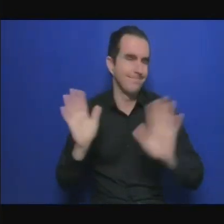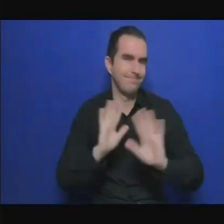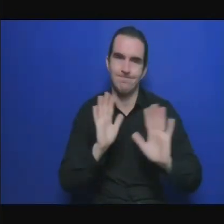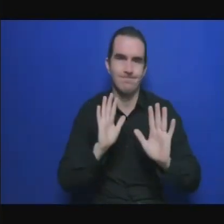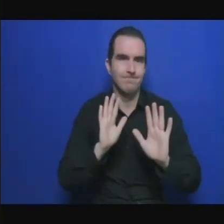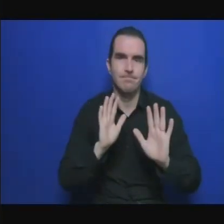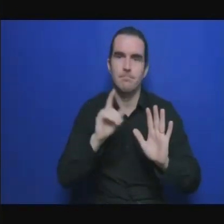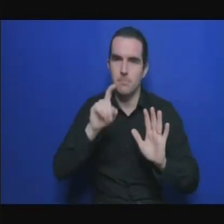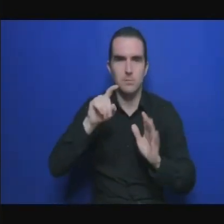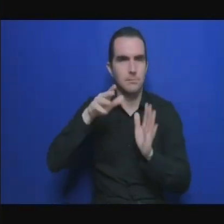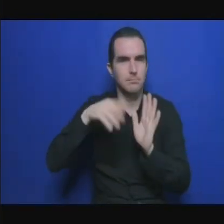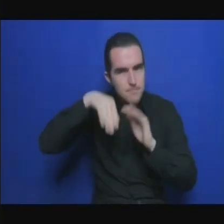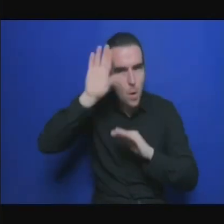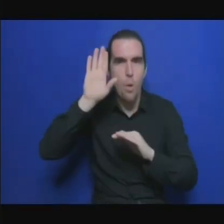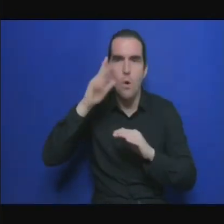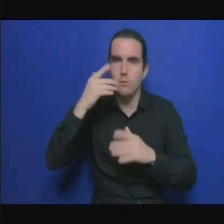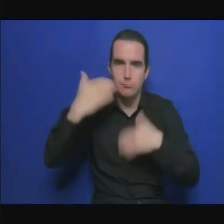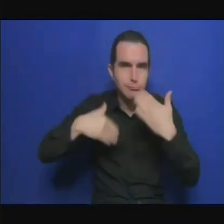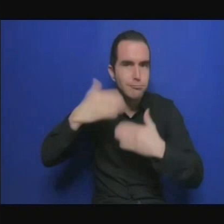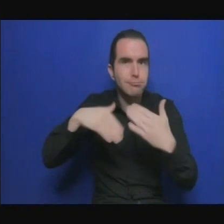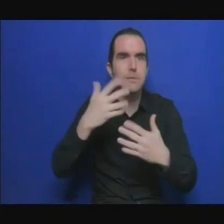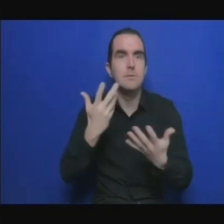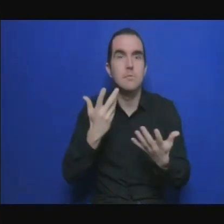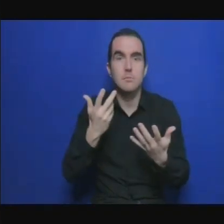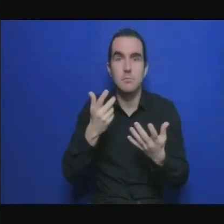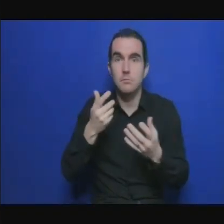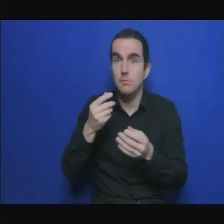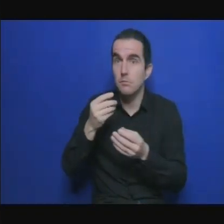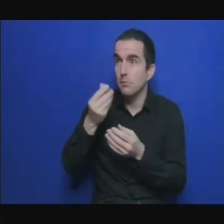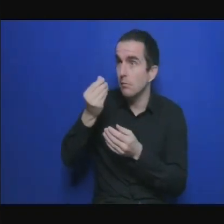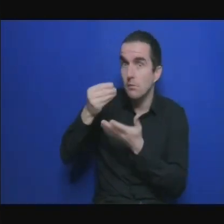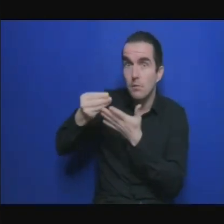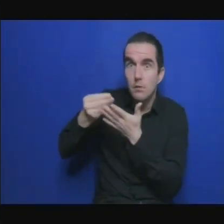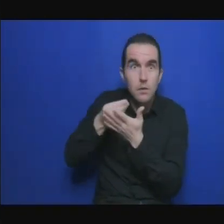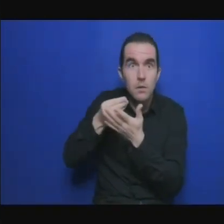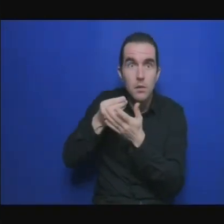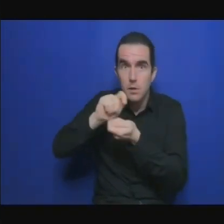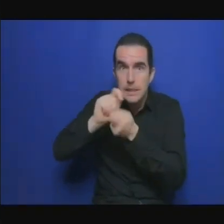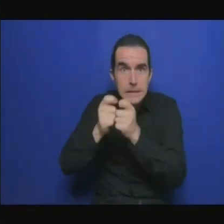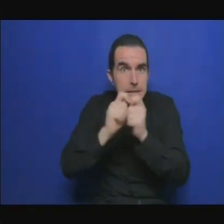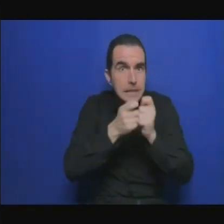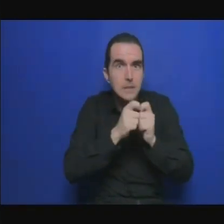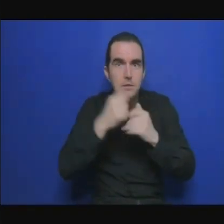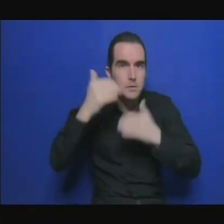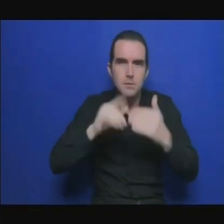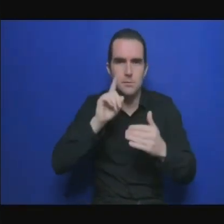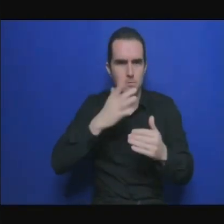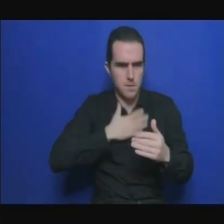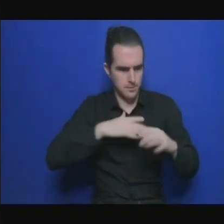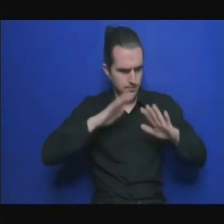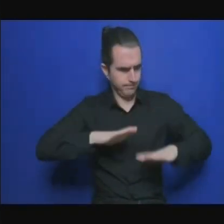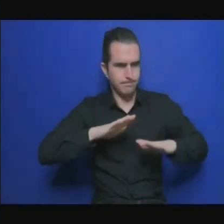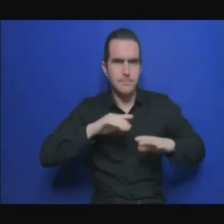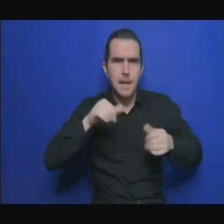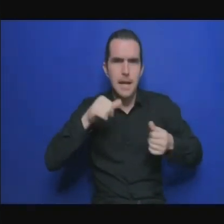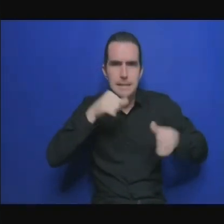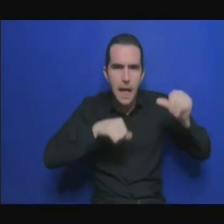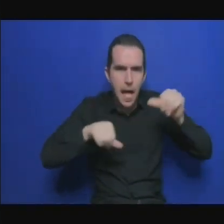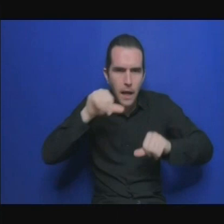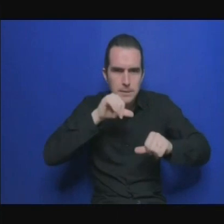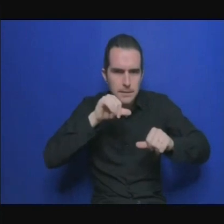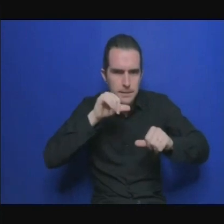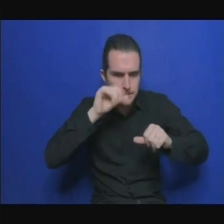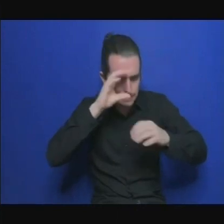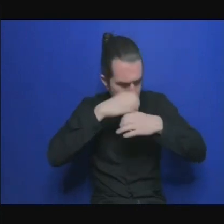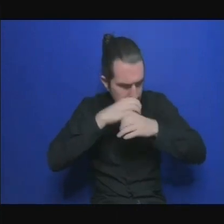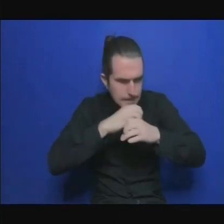à ne pas reprendre les mots comme carbone neutral développement développement neutre en carbone on a besoin